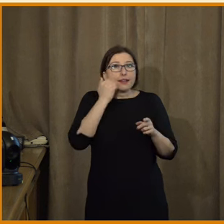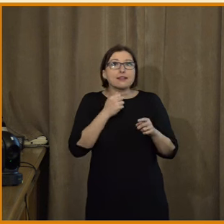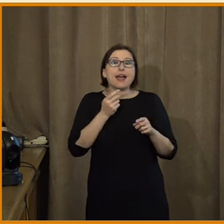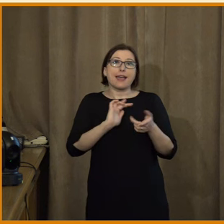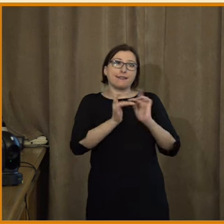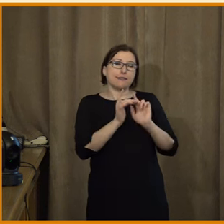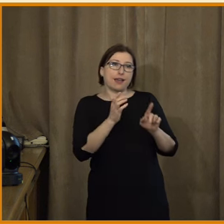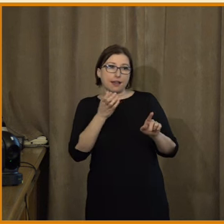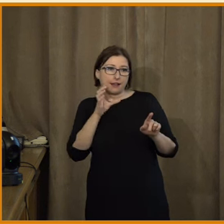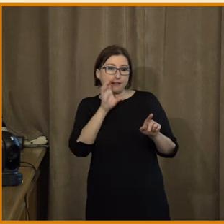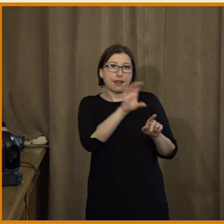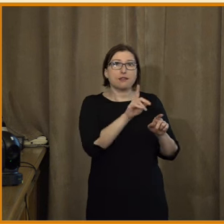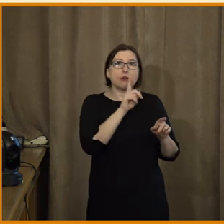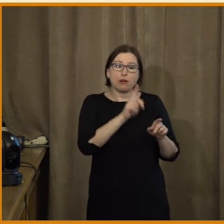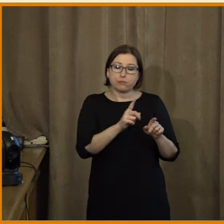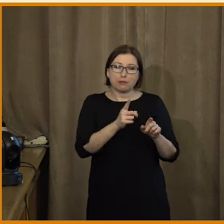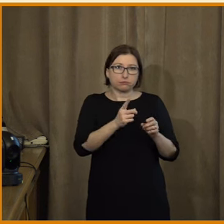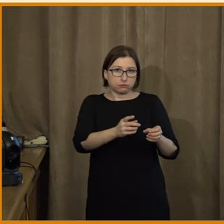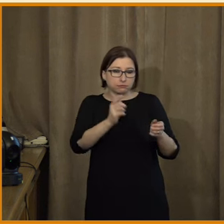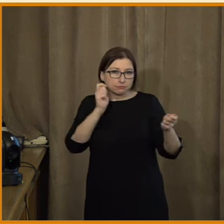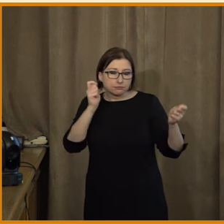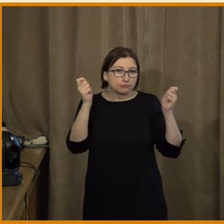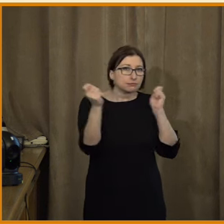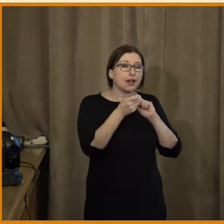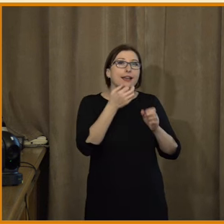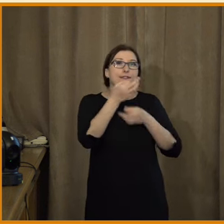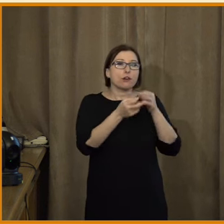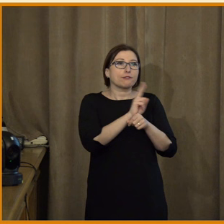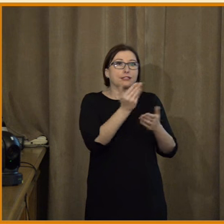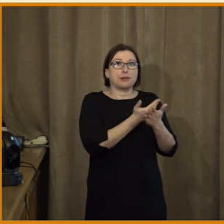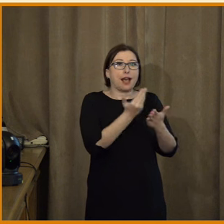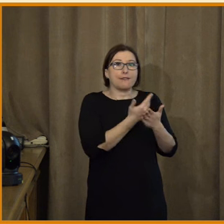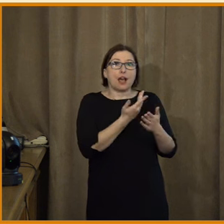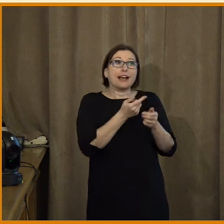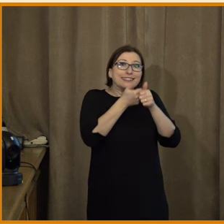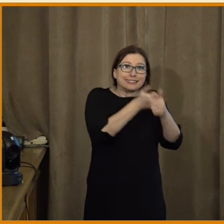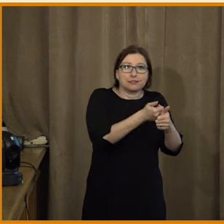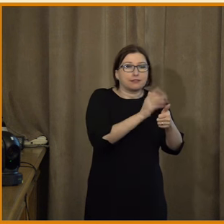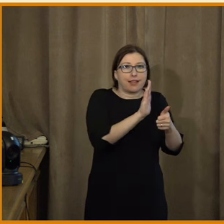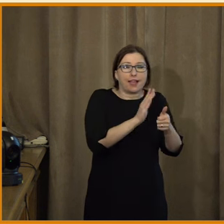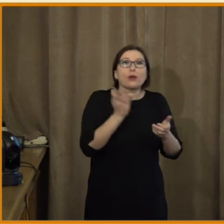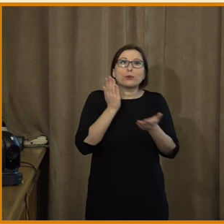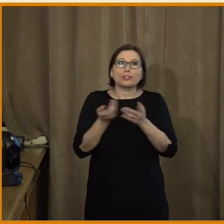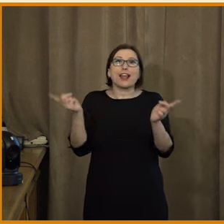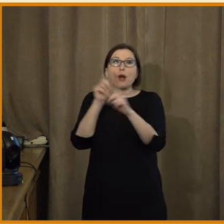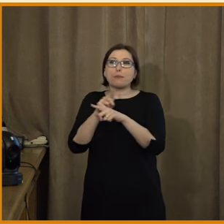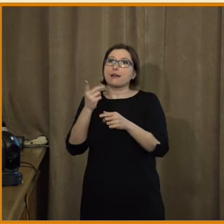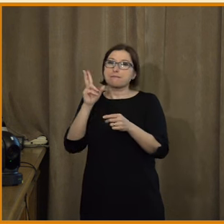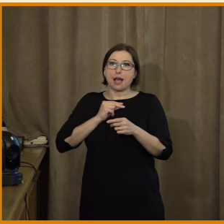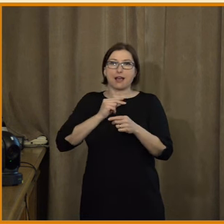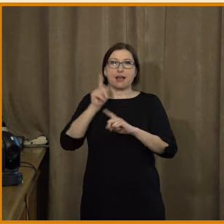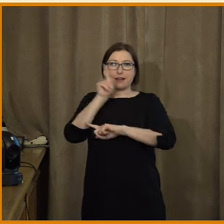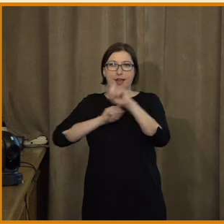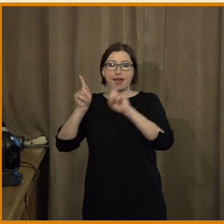přišli na ten internet a tam se zradikalizovali skrz ty dezinformace. Ve většině případů to funguje spíše tak, že oni tam přijdou s